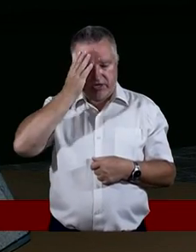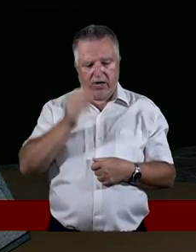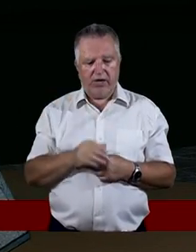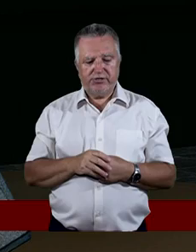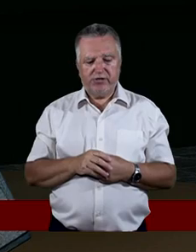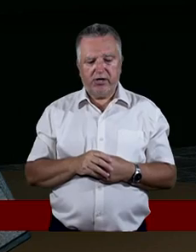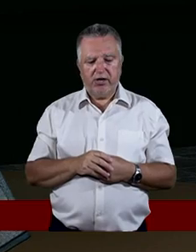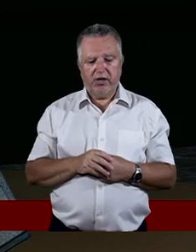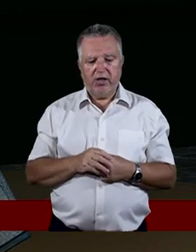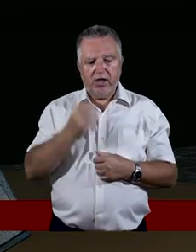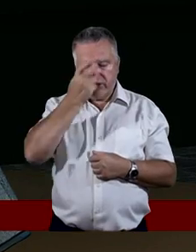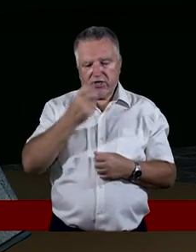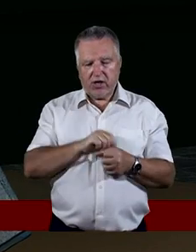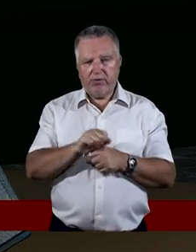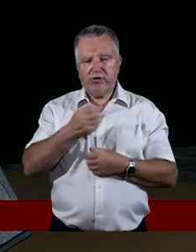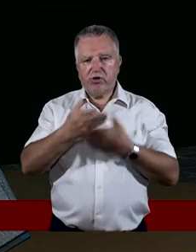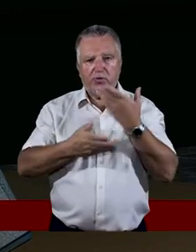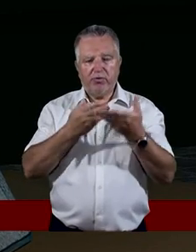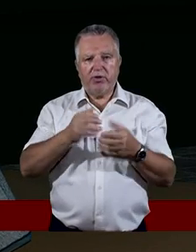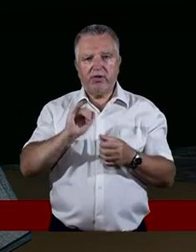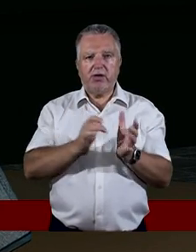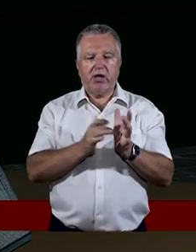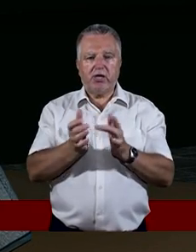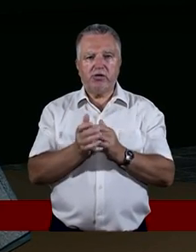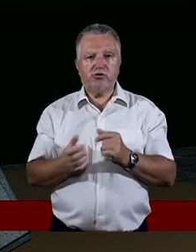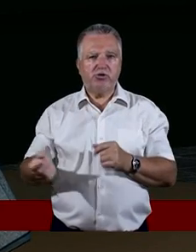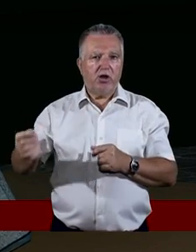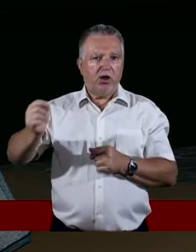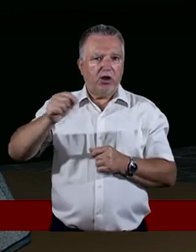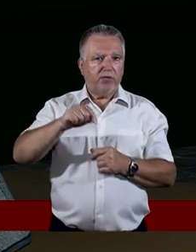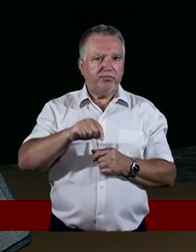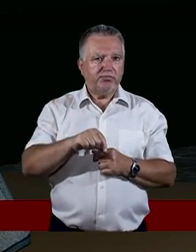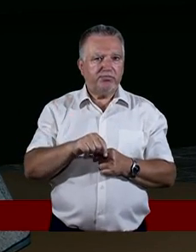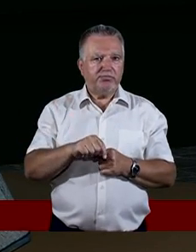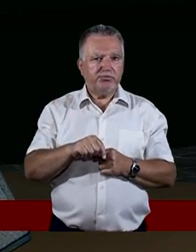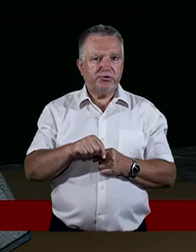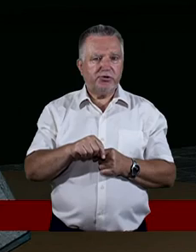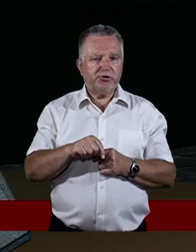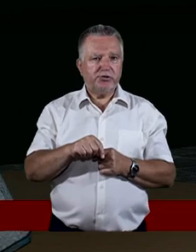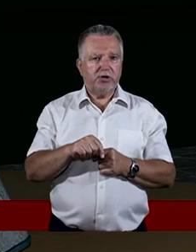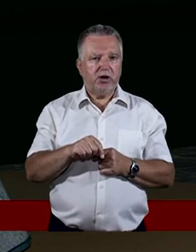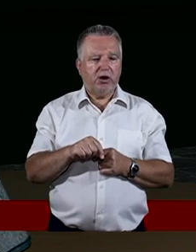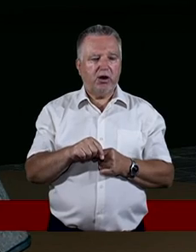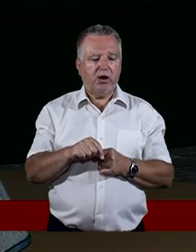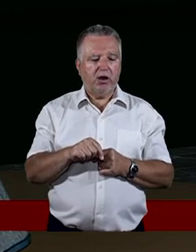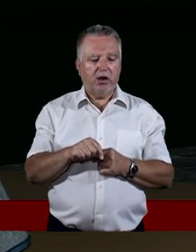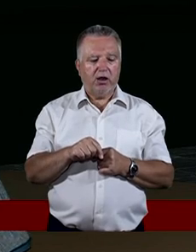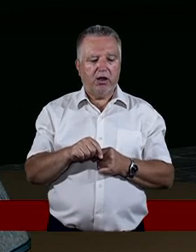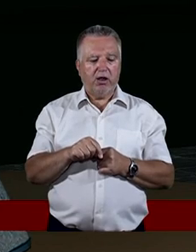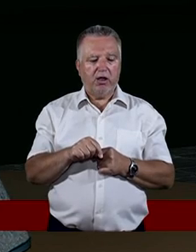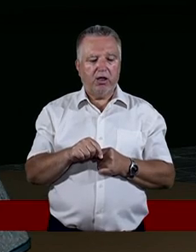Rewelacyjna jest też przypowieść o tym, jak Jezus przychodzi czy podobieństwo Jezus przychodzi